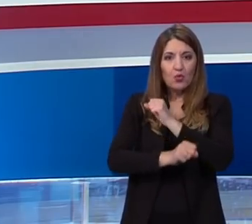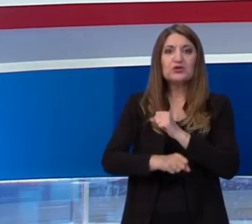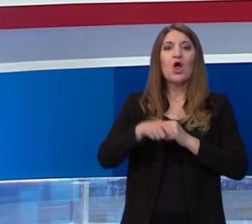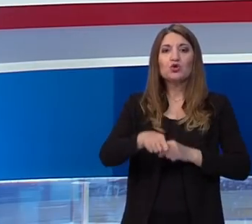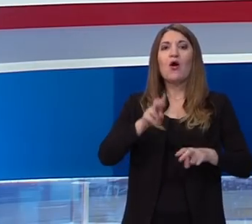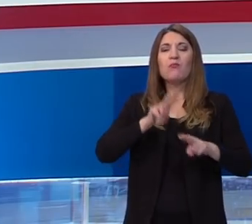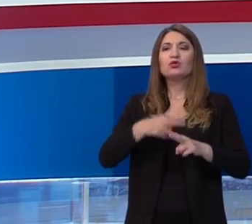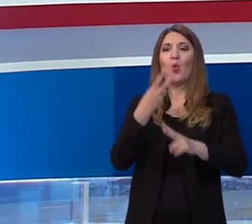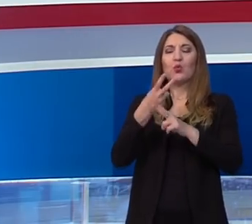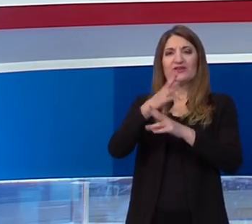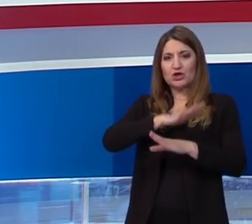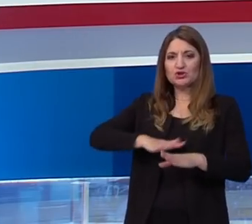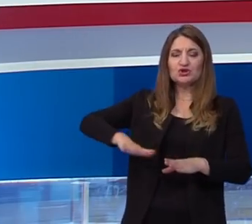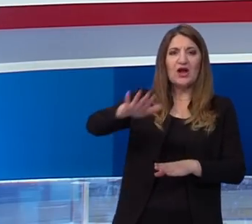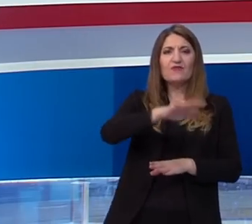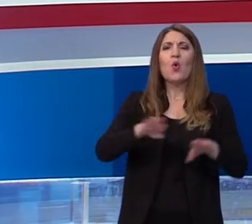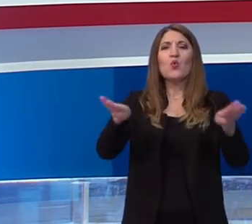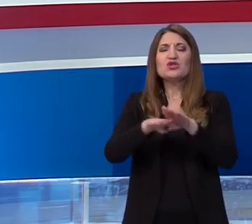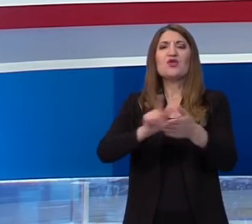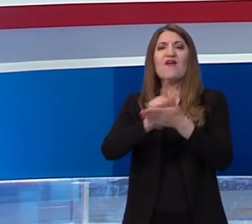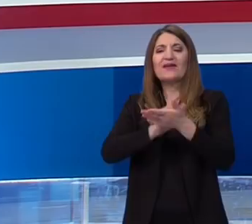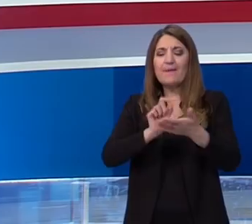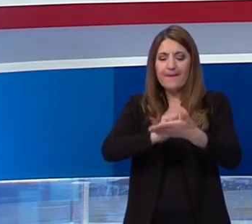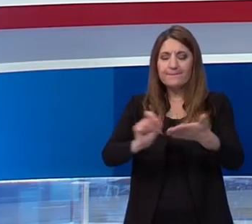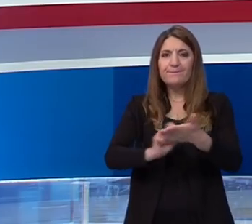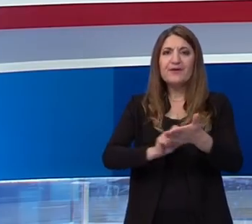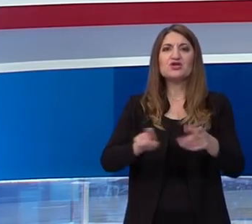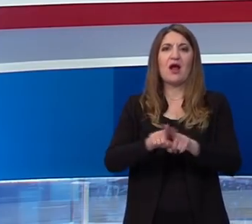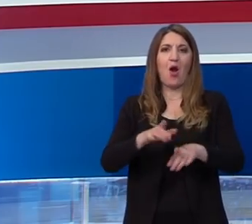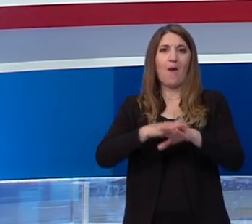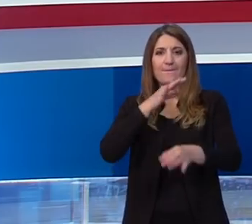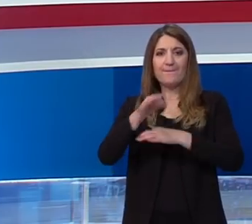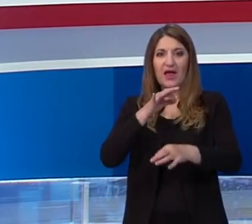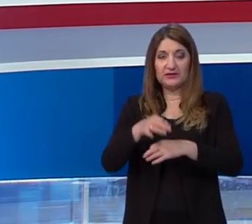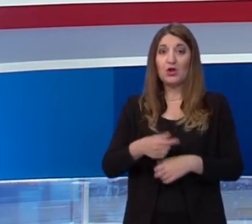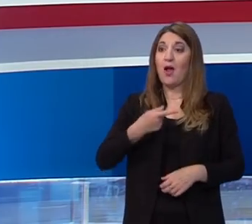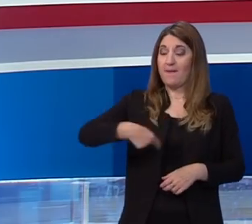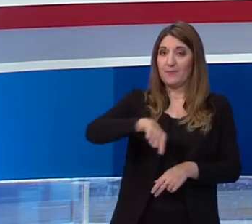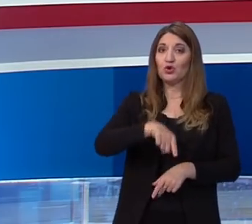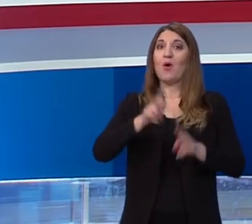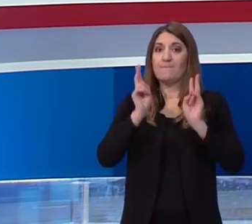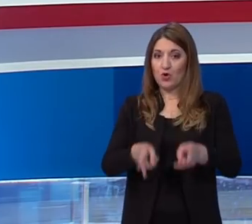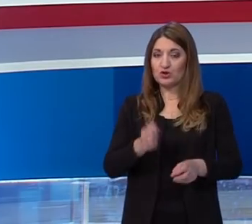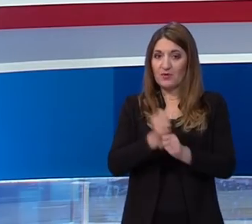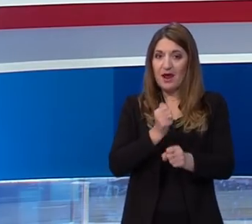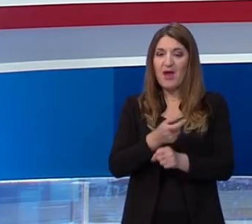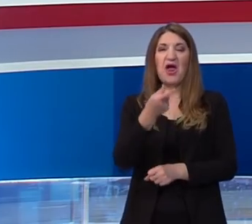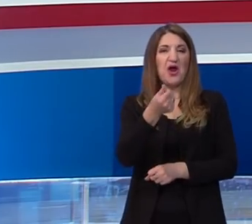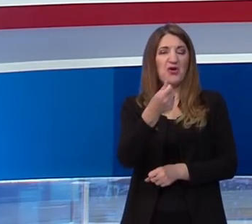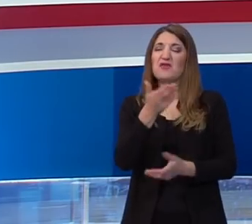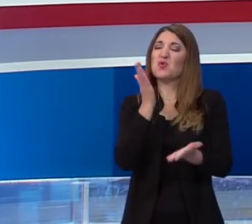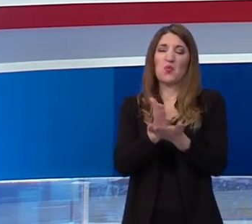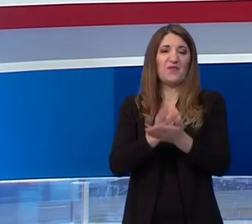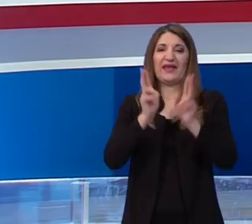na nacionalnoj razini u isto vrijeme kao državna matura. Mi infrastrukture za to imamo, novca će se uvijek